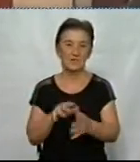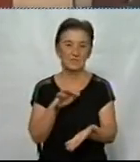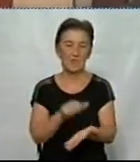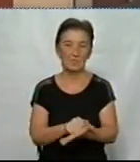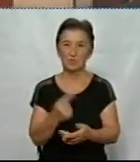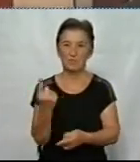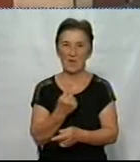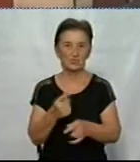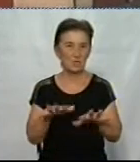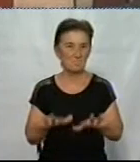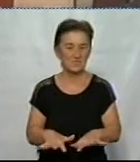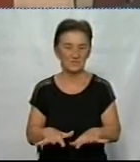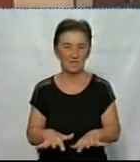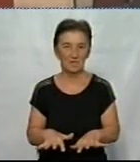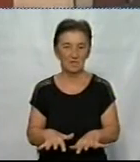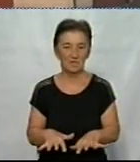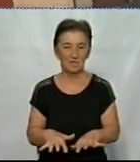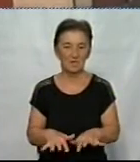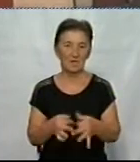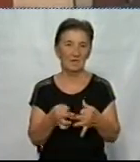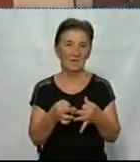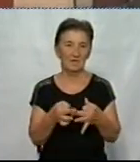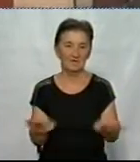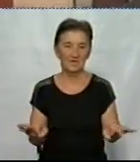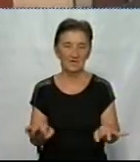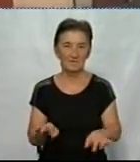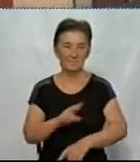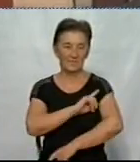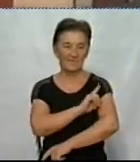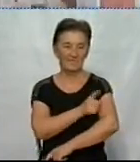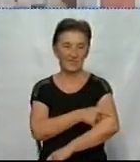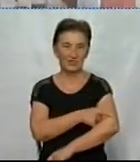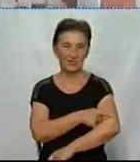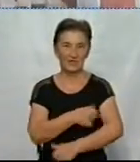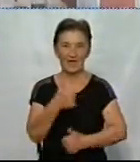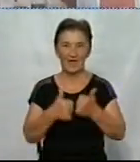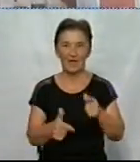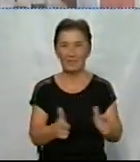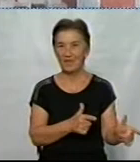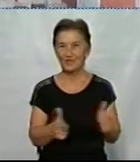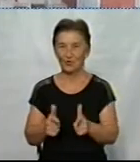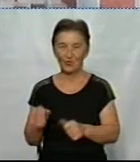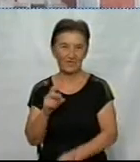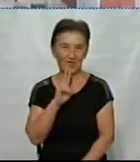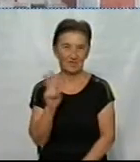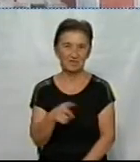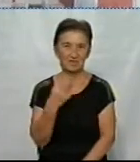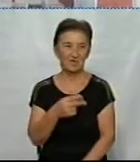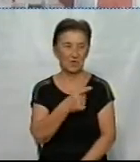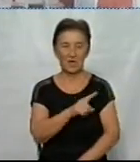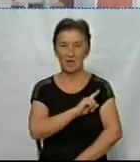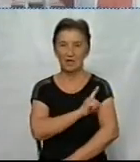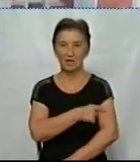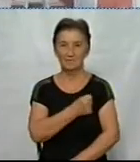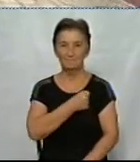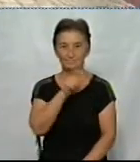освободити від здачі фізичної підготовки на два роки. Бояць з позивним Джордан на змагання, каже, прийшов